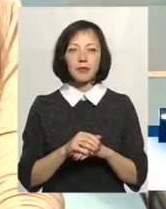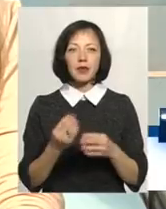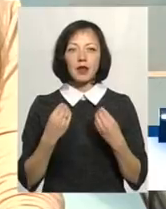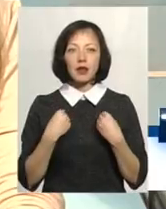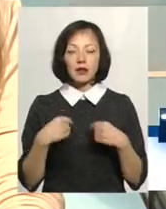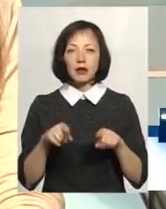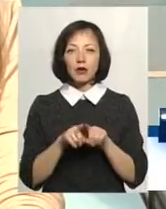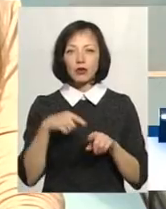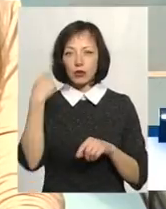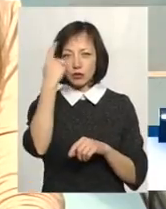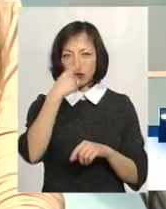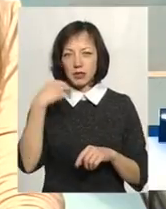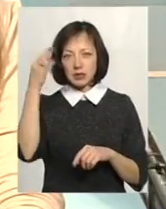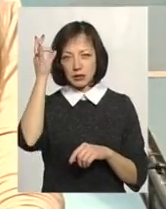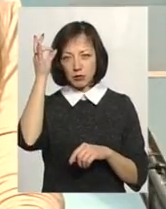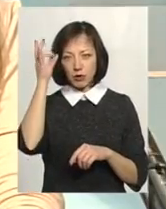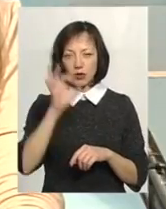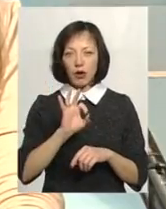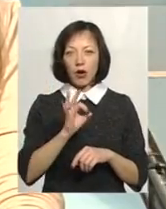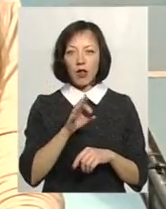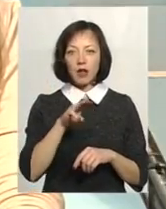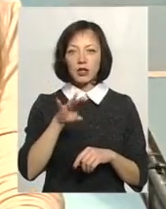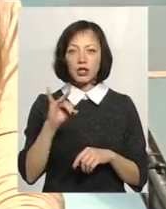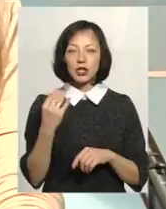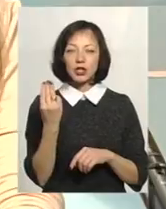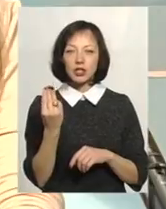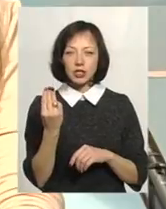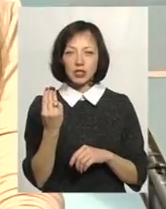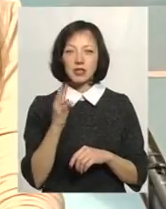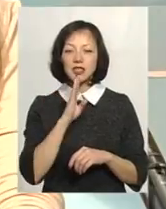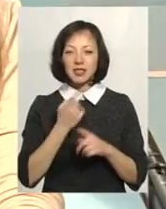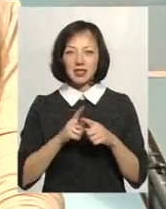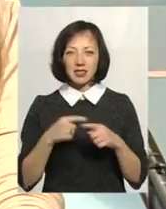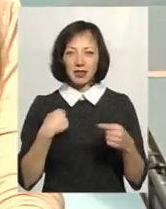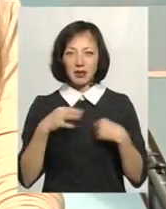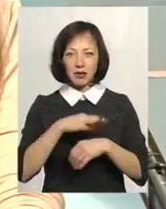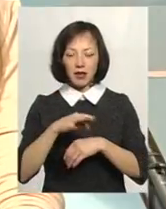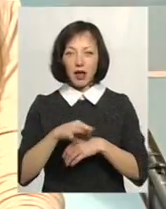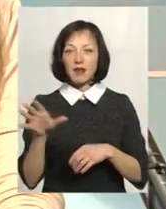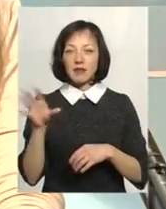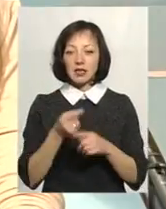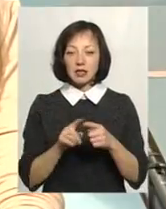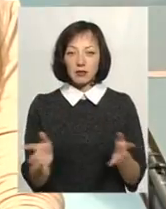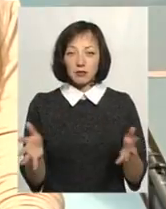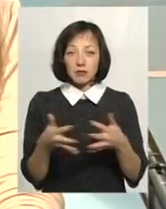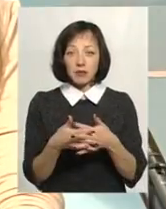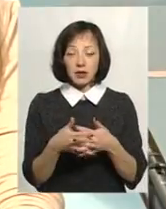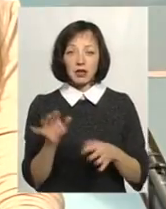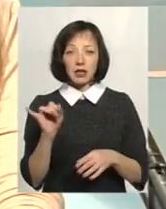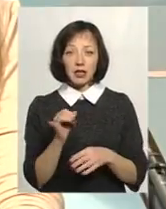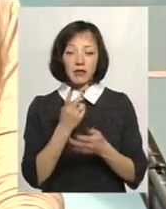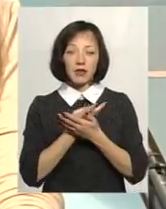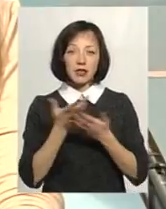мені також особисті спогади. Олени Тиш. І, відповідно, все це ми скомпонували і